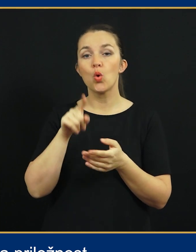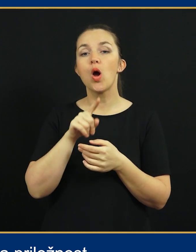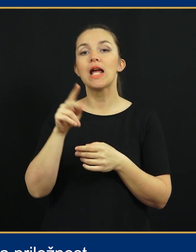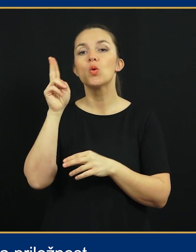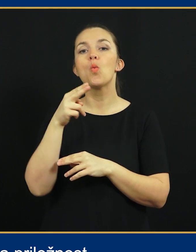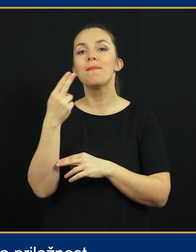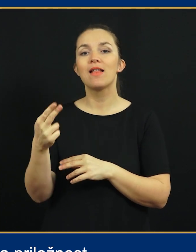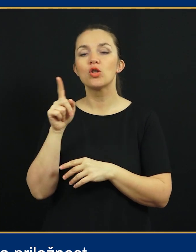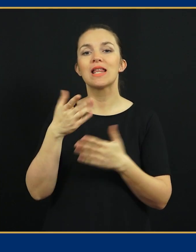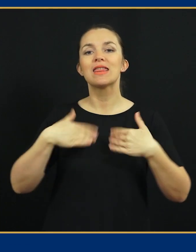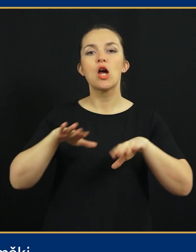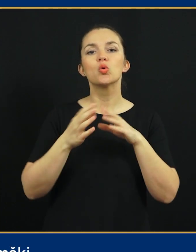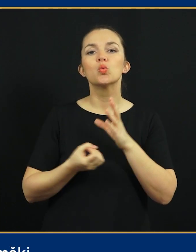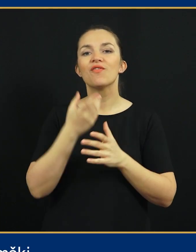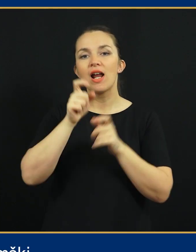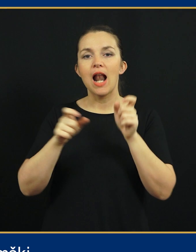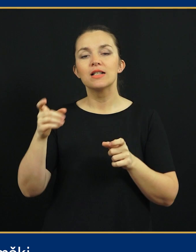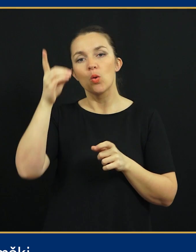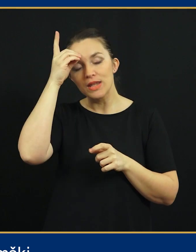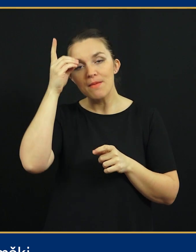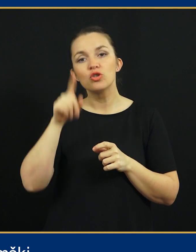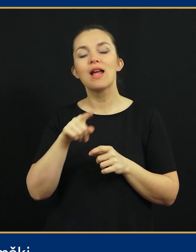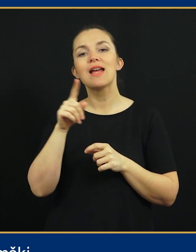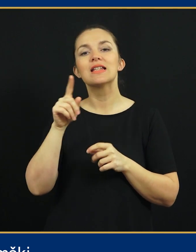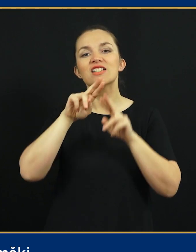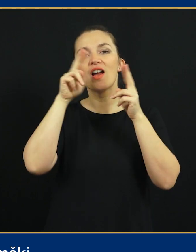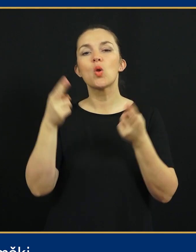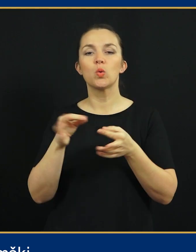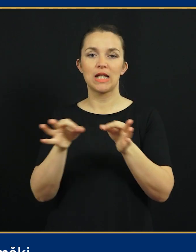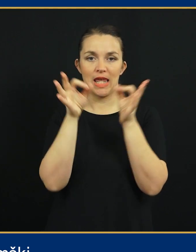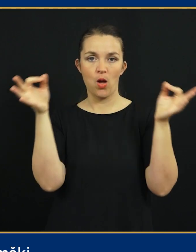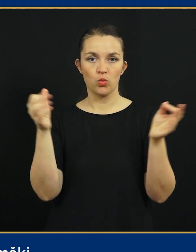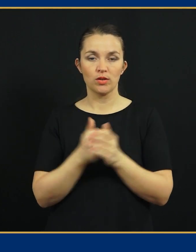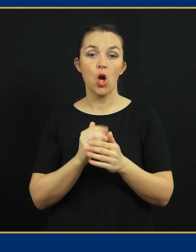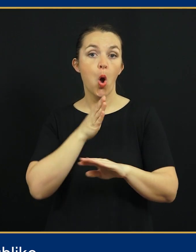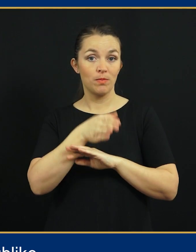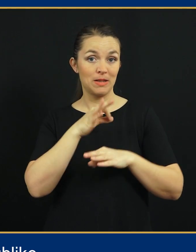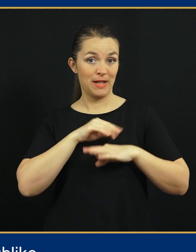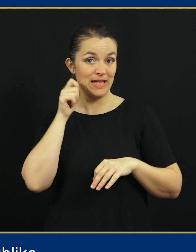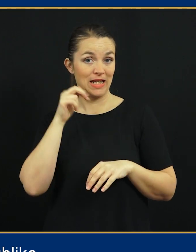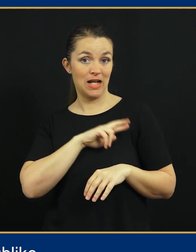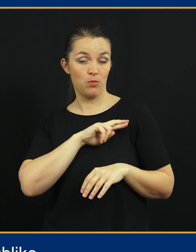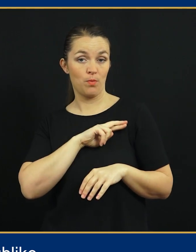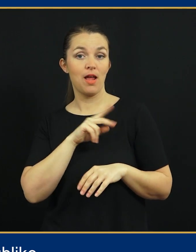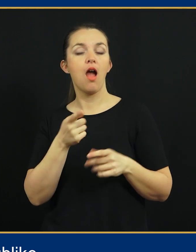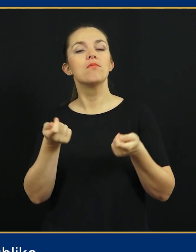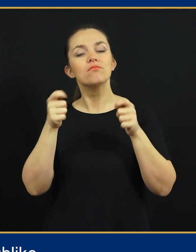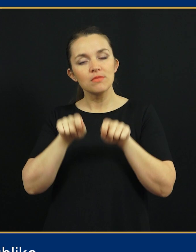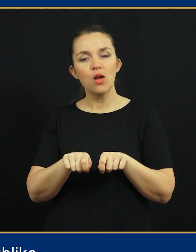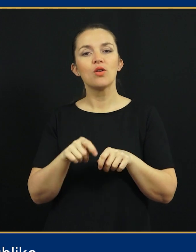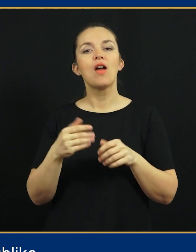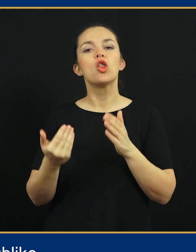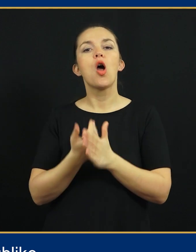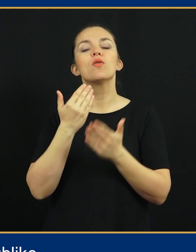in umetnosti ter naših ustvarjavcev nemški in svetovni javnosti. Obiske predsednica Republike tako